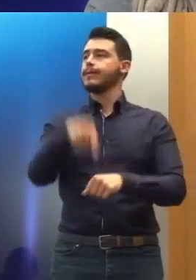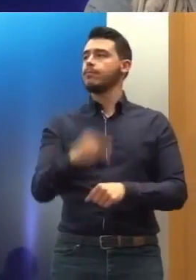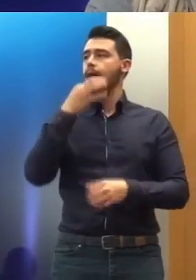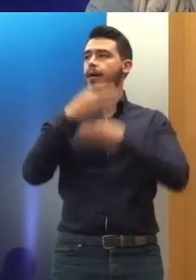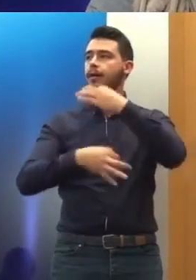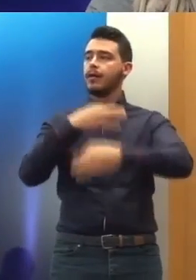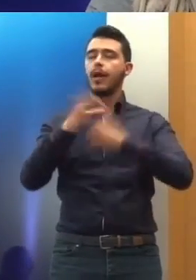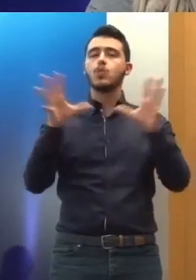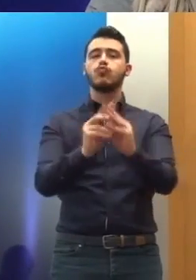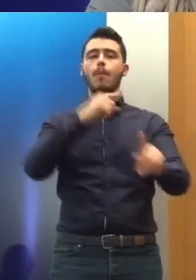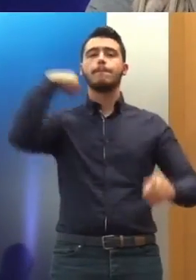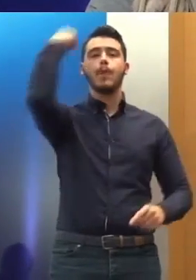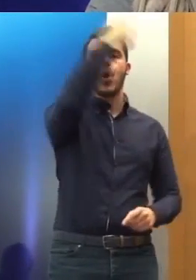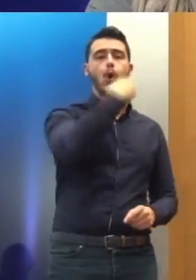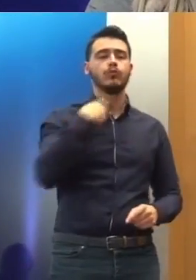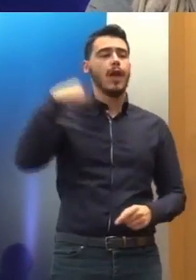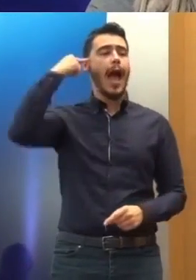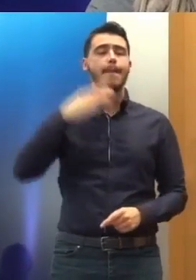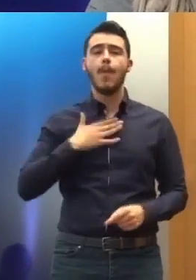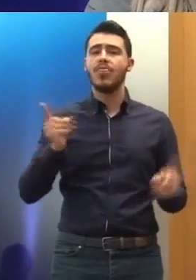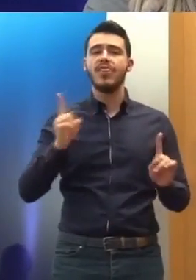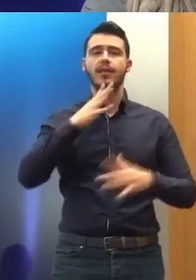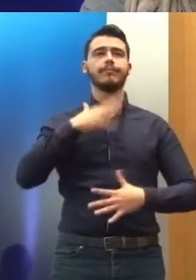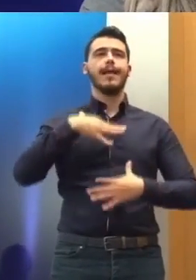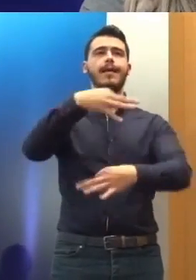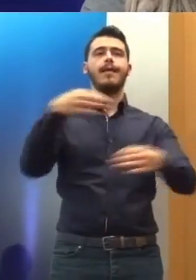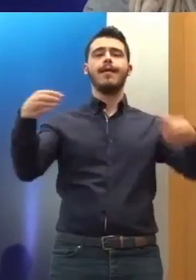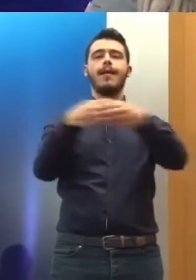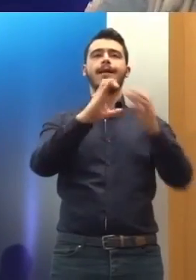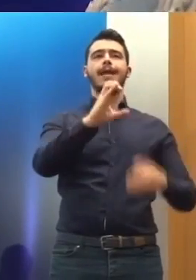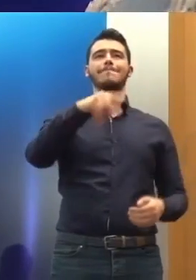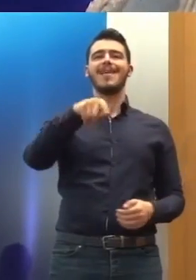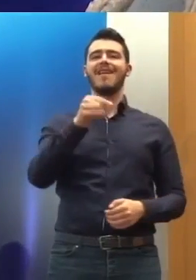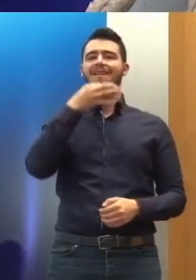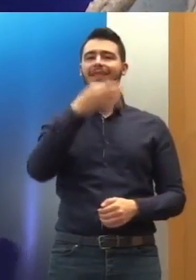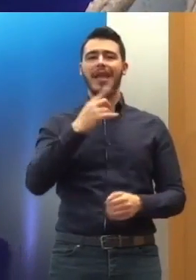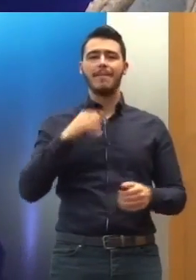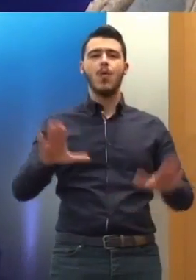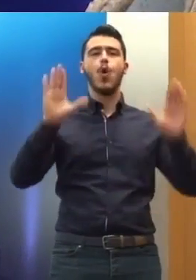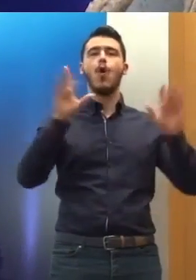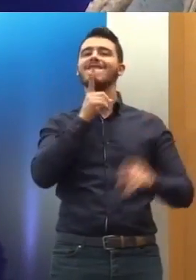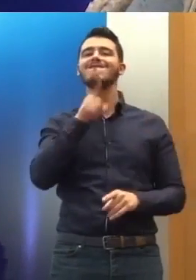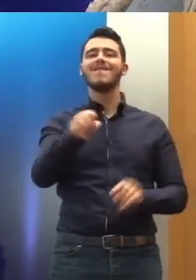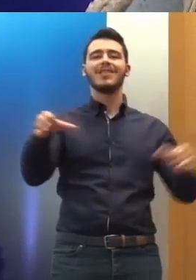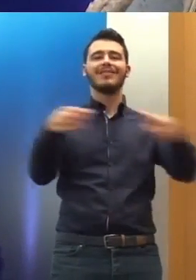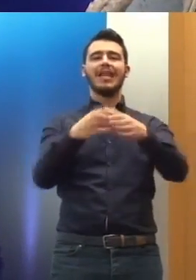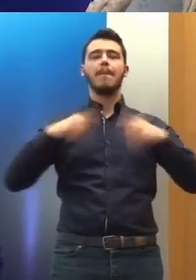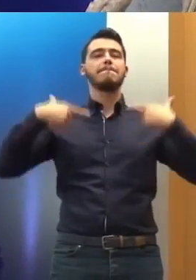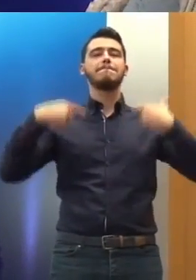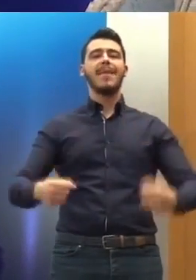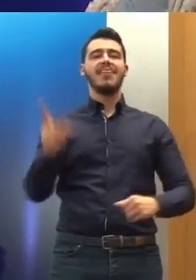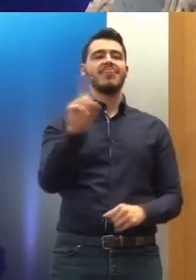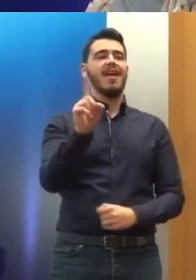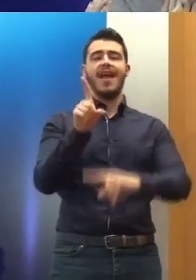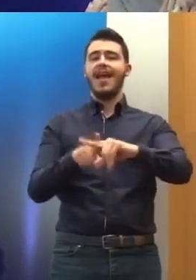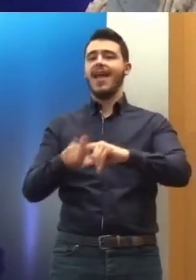προσωπική μου ιδιότητα. Δεν εκπροσωπώ την Επιτροπή. Ούτως ή άλλως, τα μέλη της Επιτροπής αυτής δεν είναι εκπρόσωποι της ελληνικής